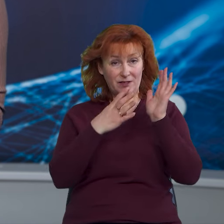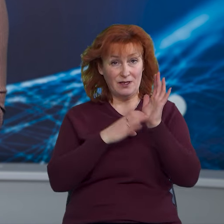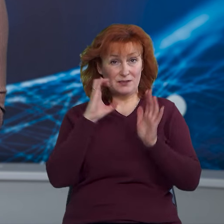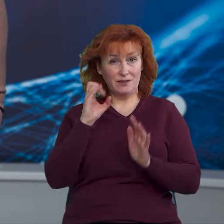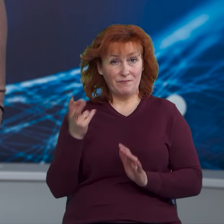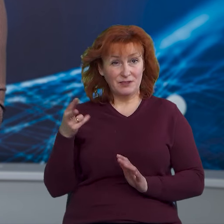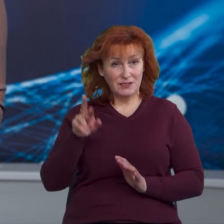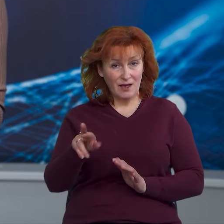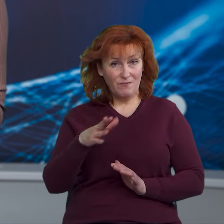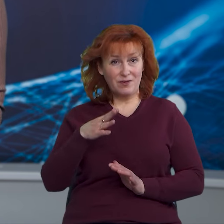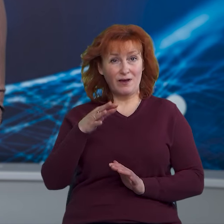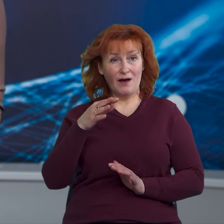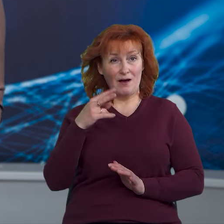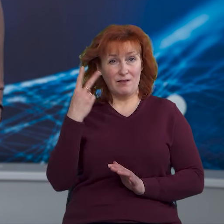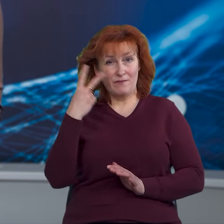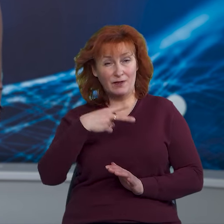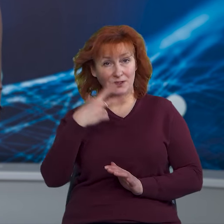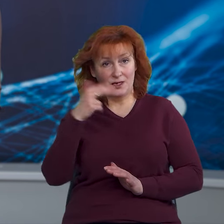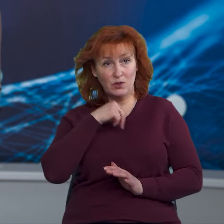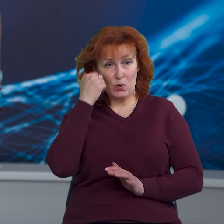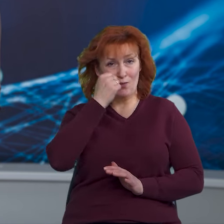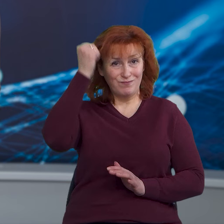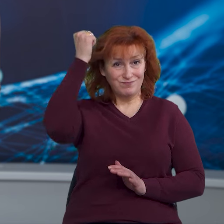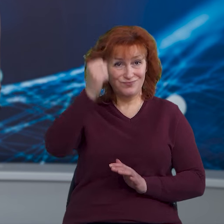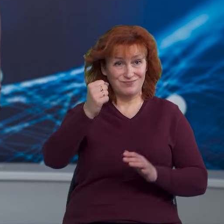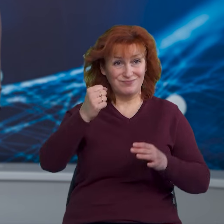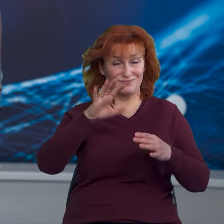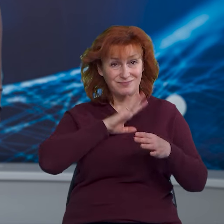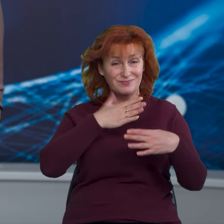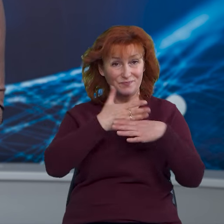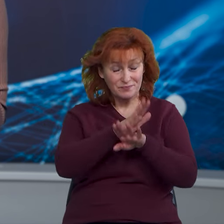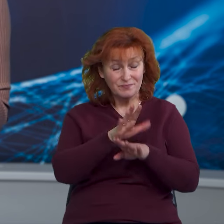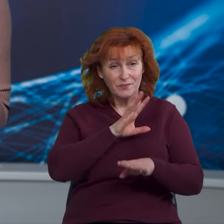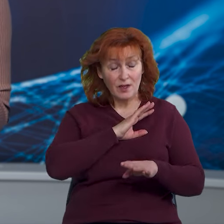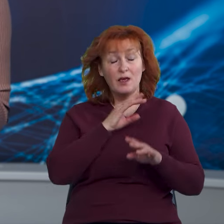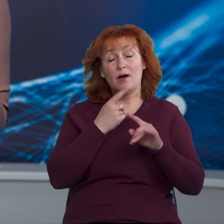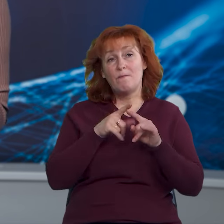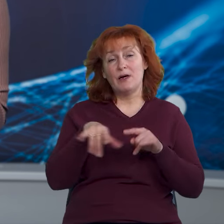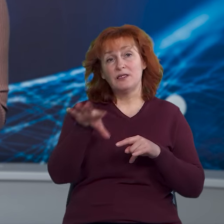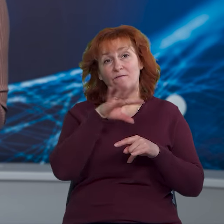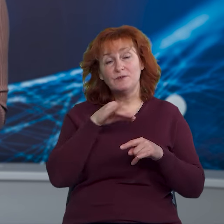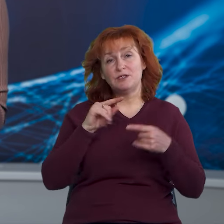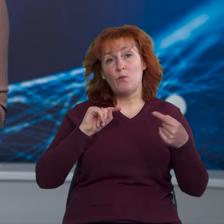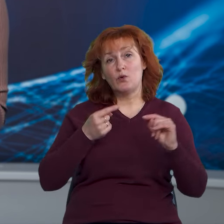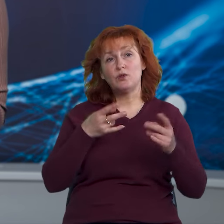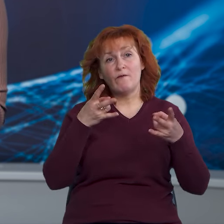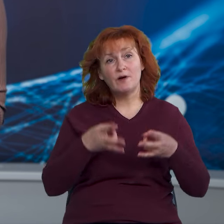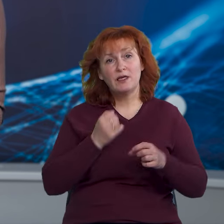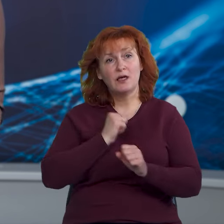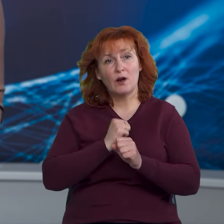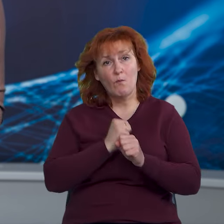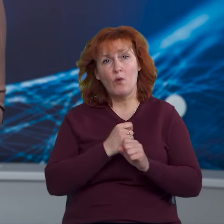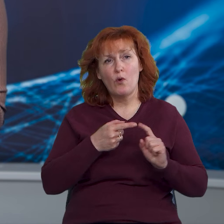року. Там зіграли виставу «Сліпий» за поемою Тараса Шевченка. Проте аварійні роботи і стабілізації